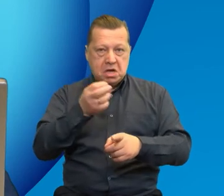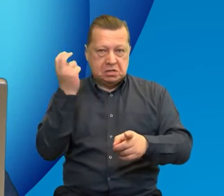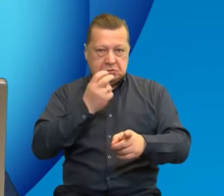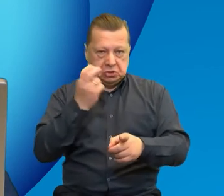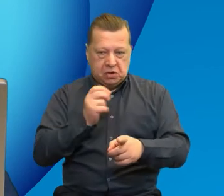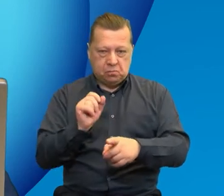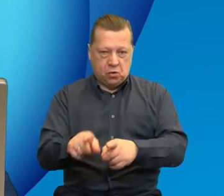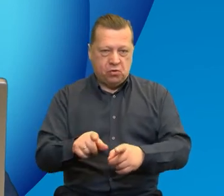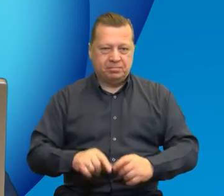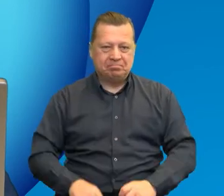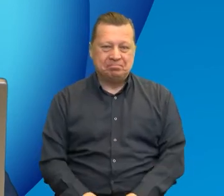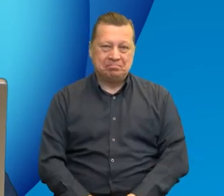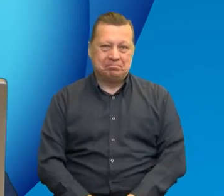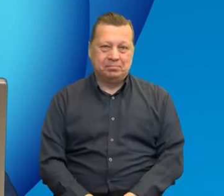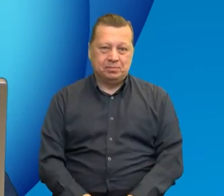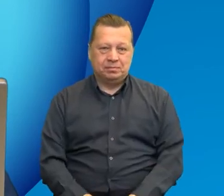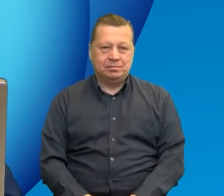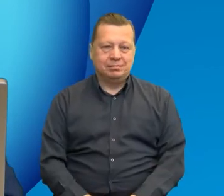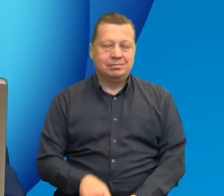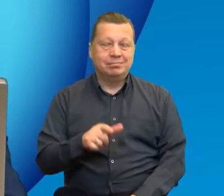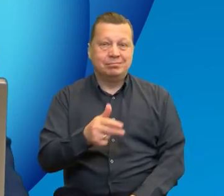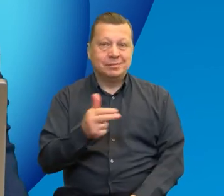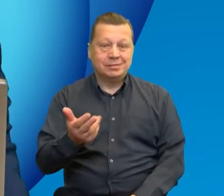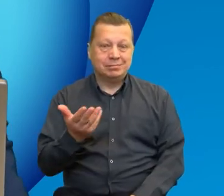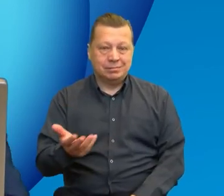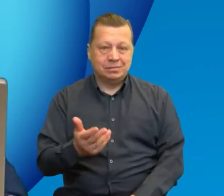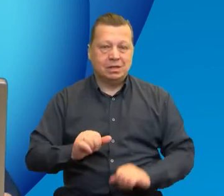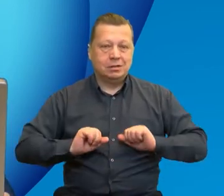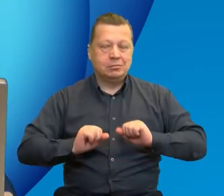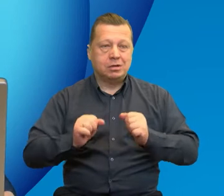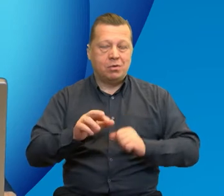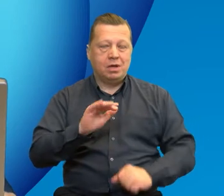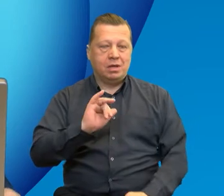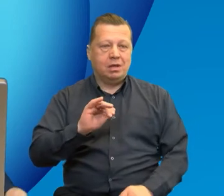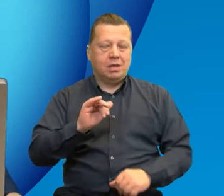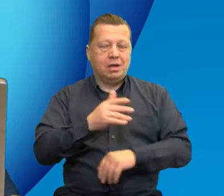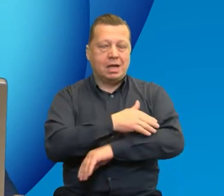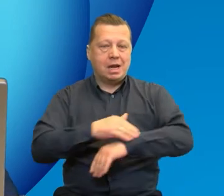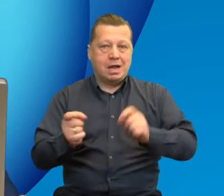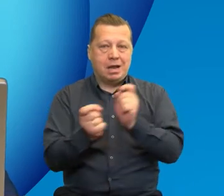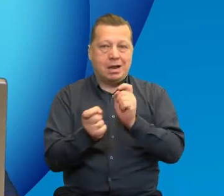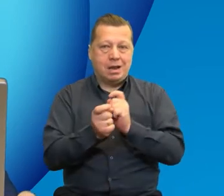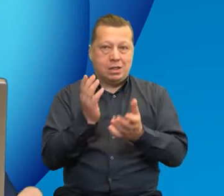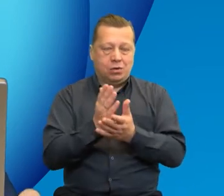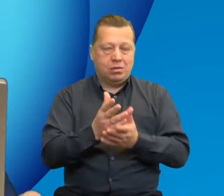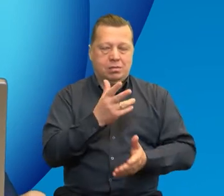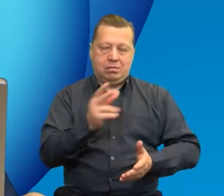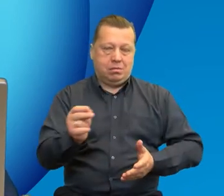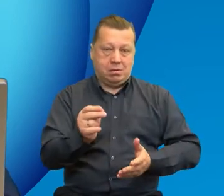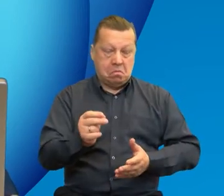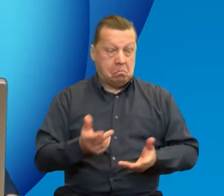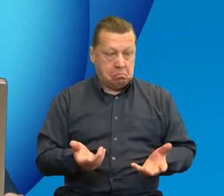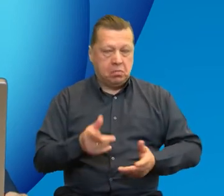działań w regionach, nie tylko transgranicznych. Pytanie brzmi, na jakie